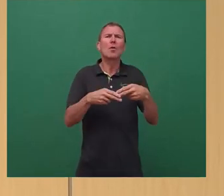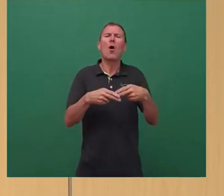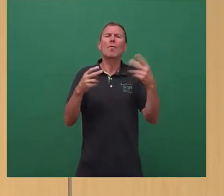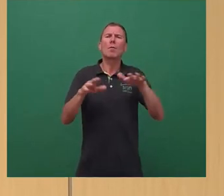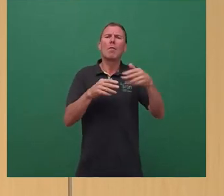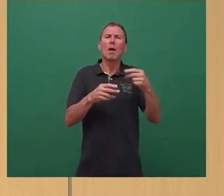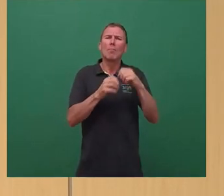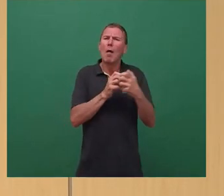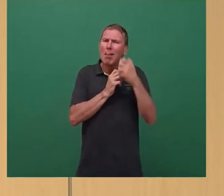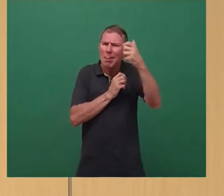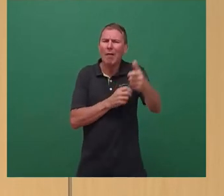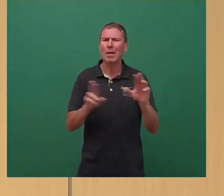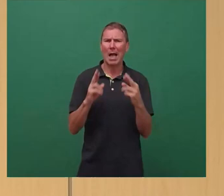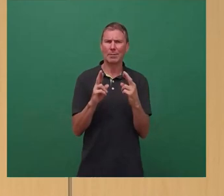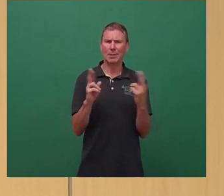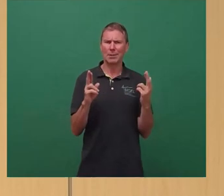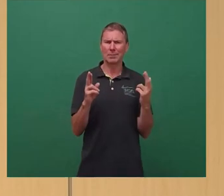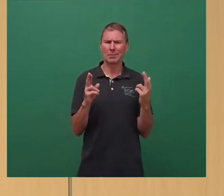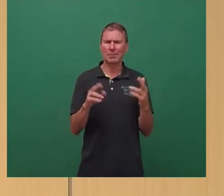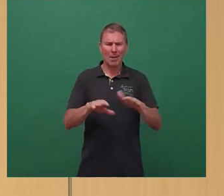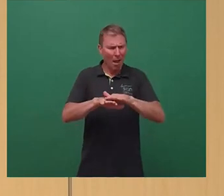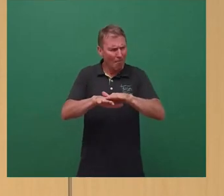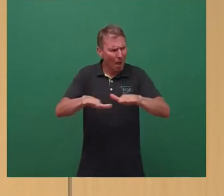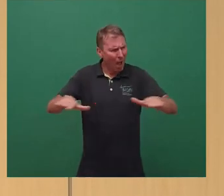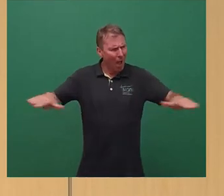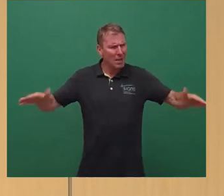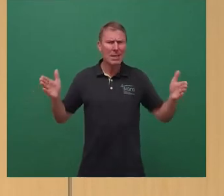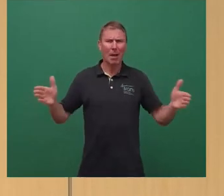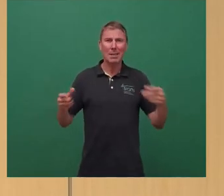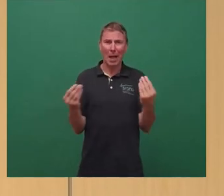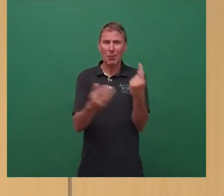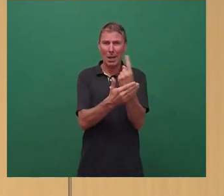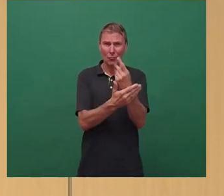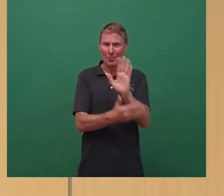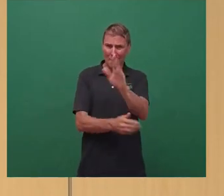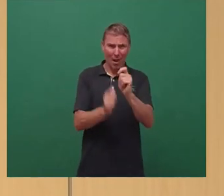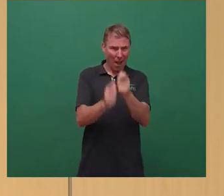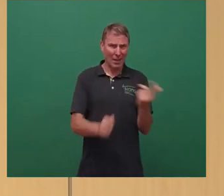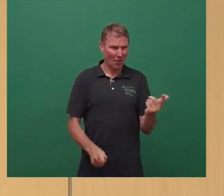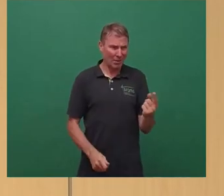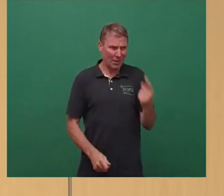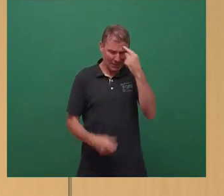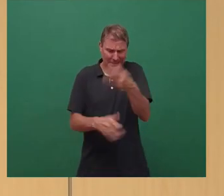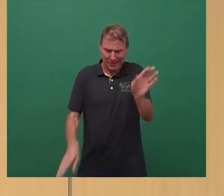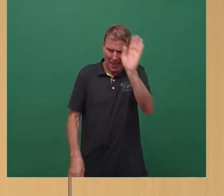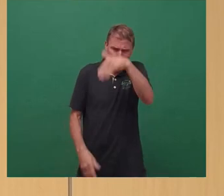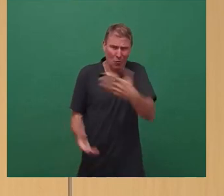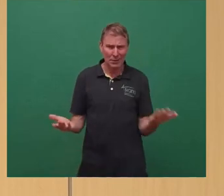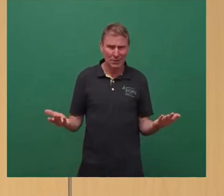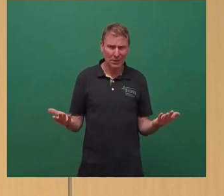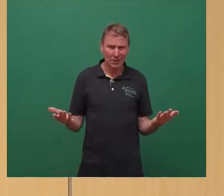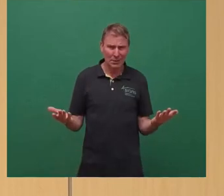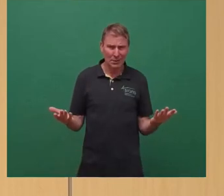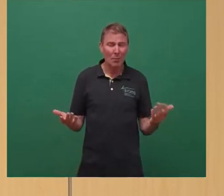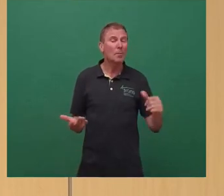gesichert werden und das muss auf einer breiten Basis passieren. Die aktuelle Stunde und Ihr Antrag ist wenig hilfreich dazu. Und interessant ist ja